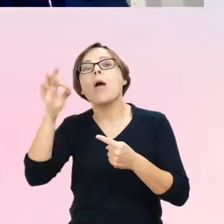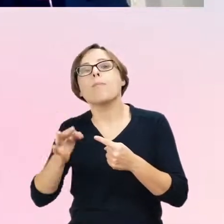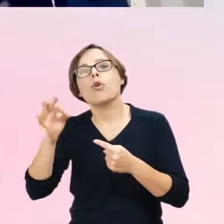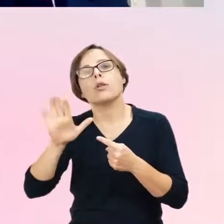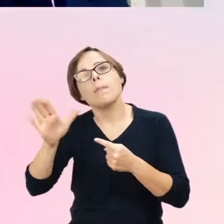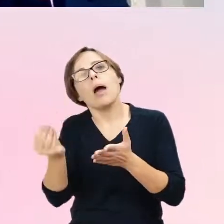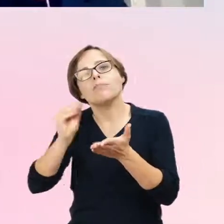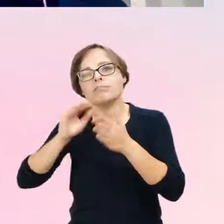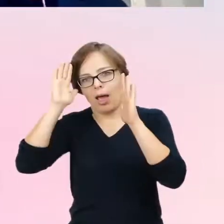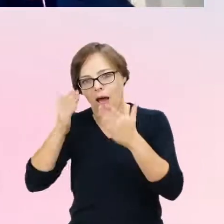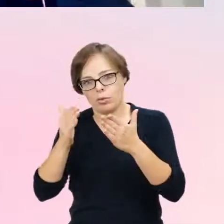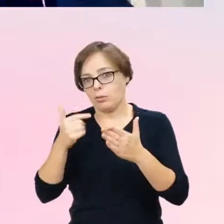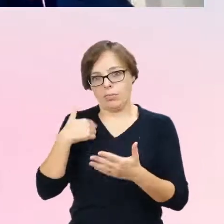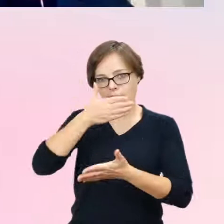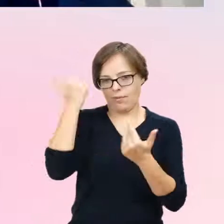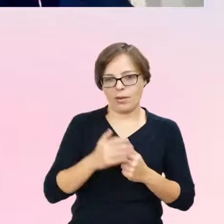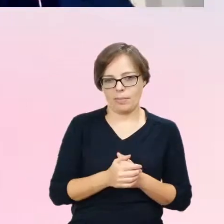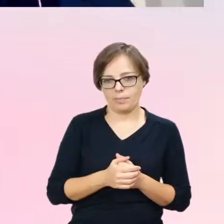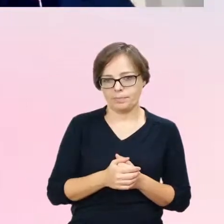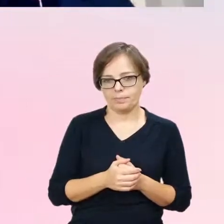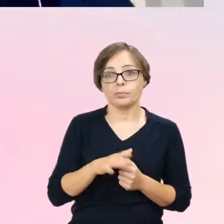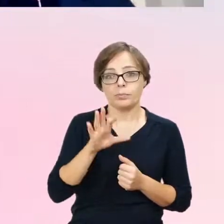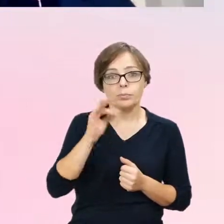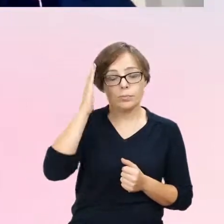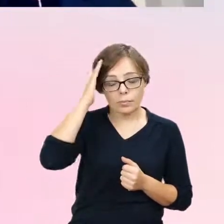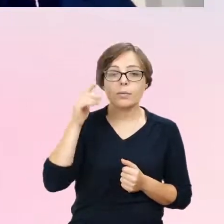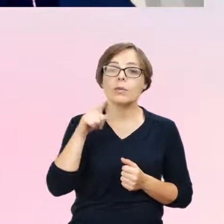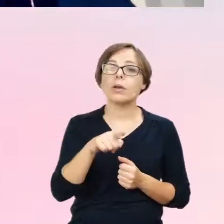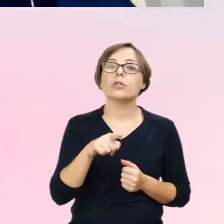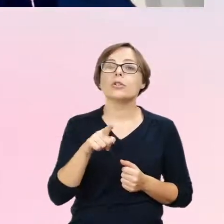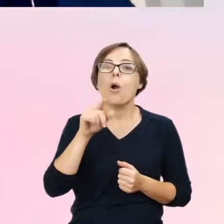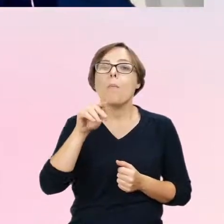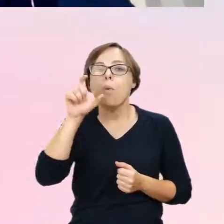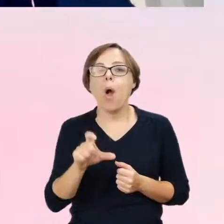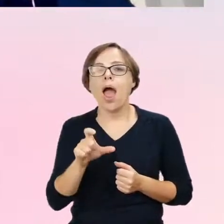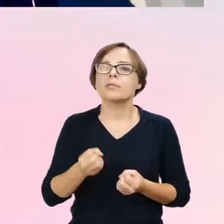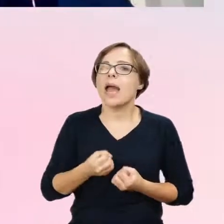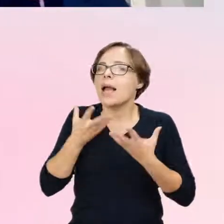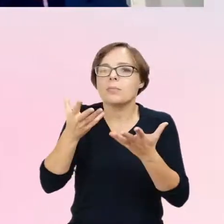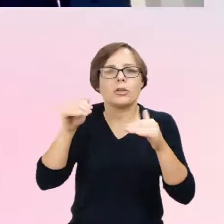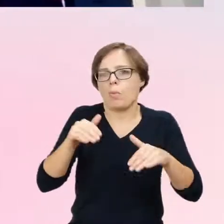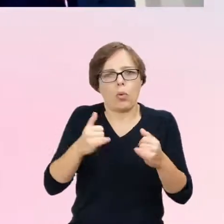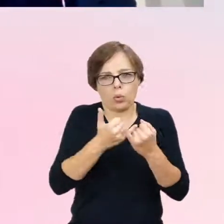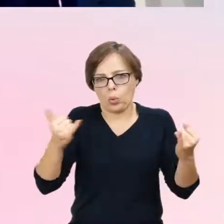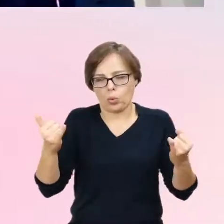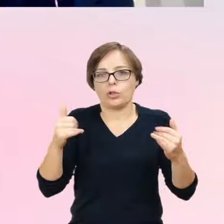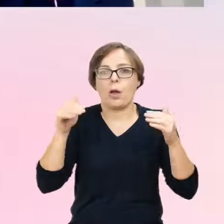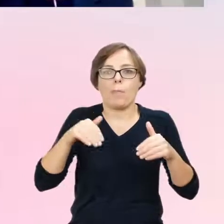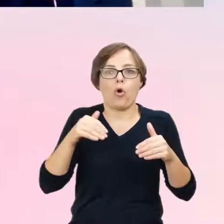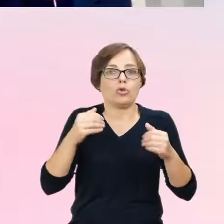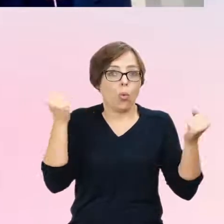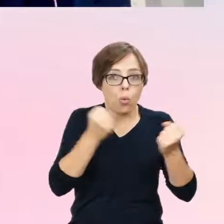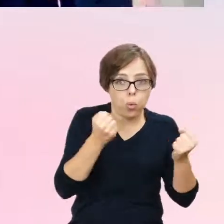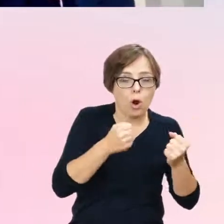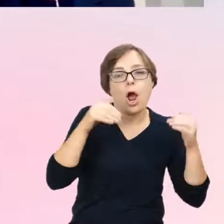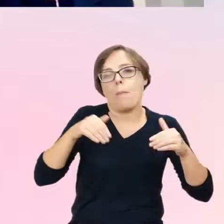jest ekspresja tych cech może być różna. Może być bardzo nasilona, a może być bardzo wąska. I